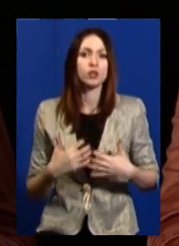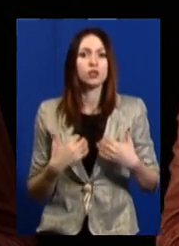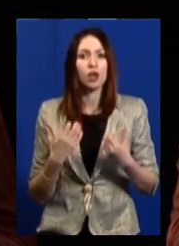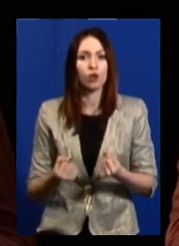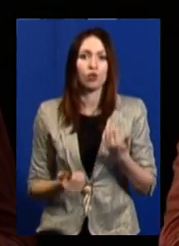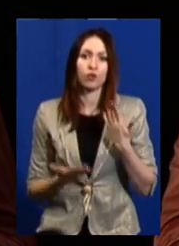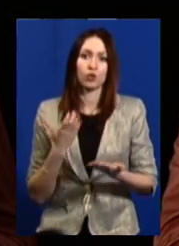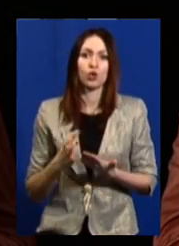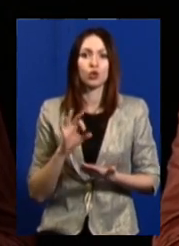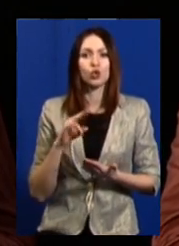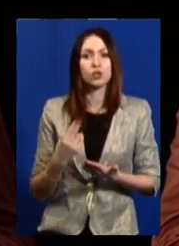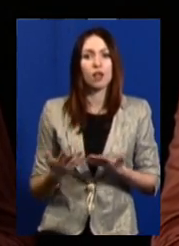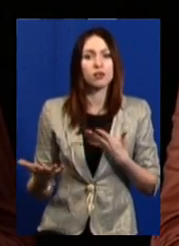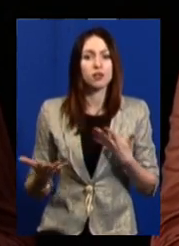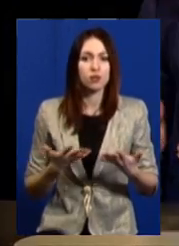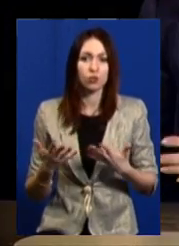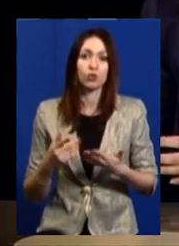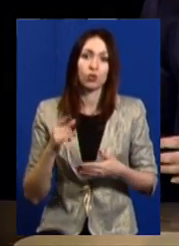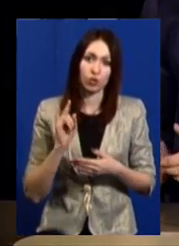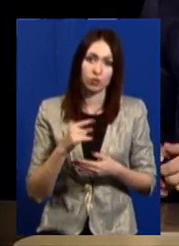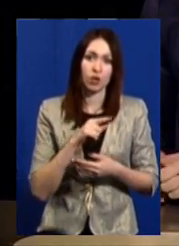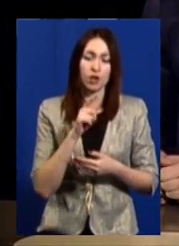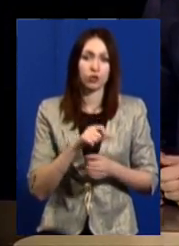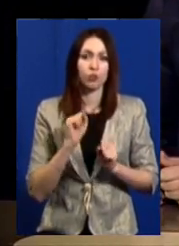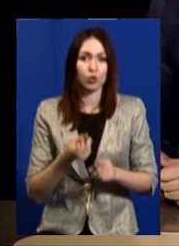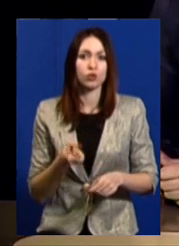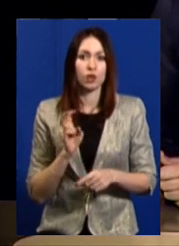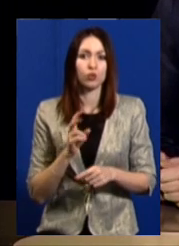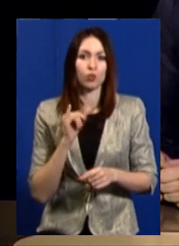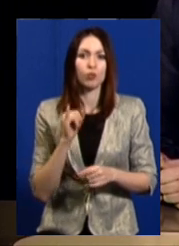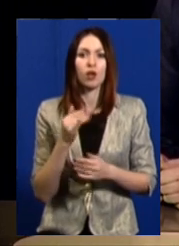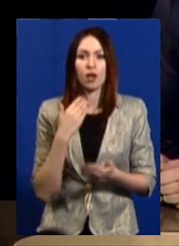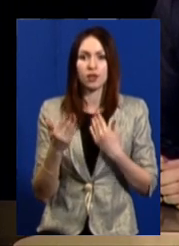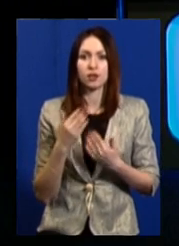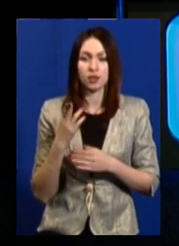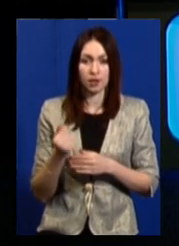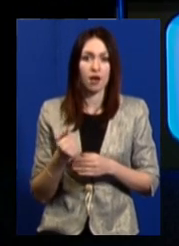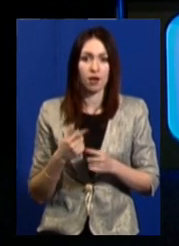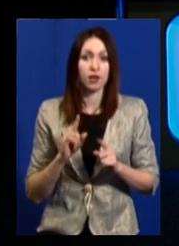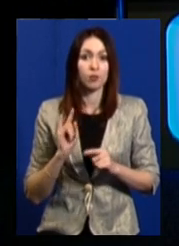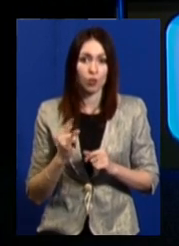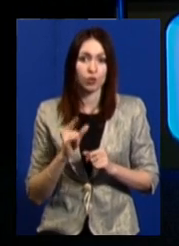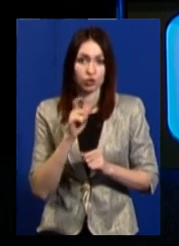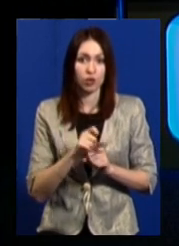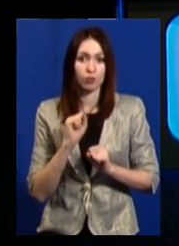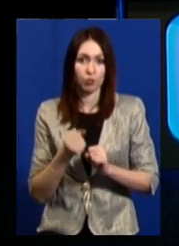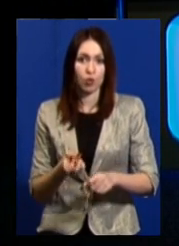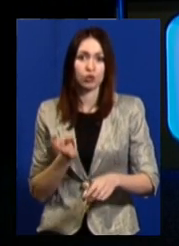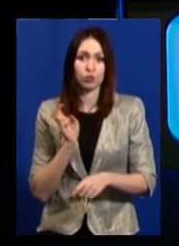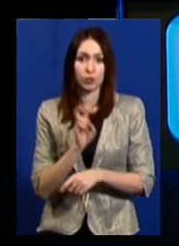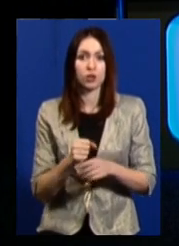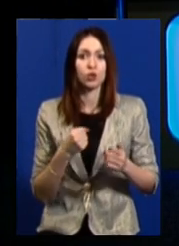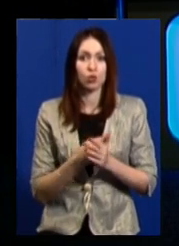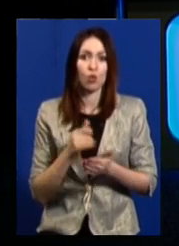соціалізації якийсь, людина може прийти... не дбала батьківства, так? То людина може прийти до